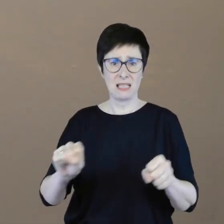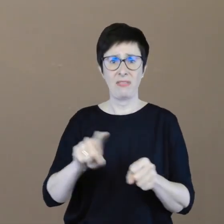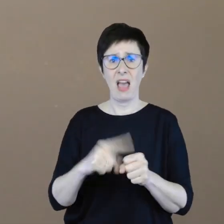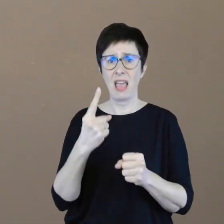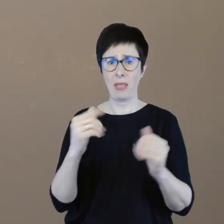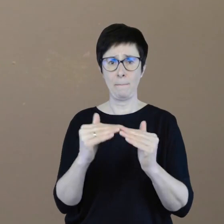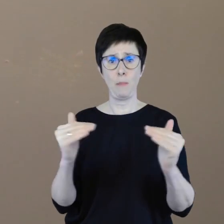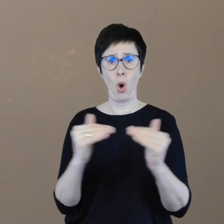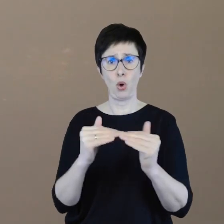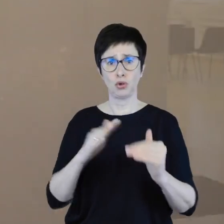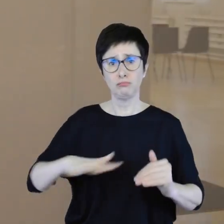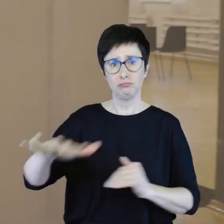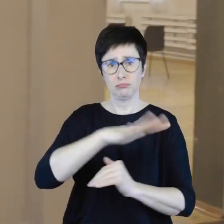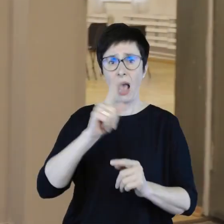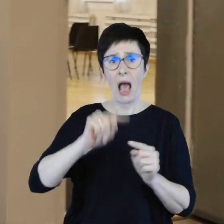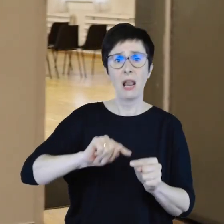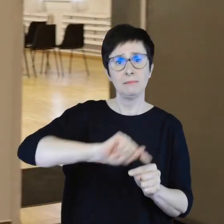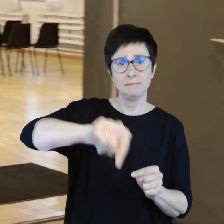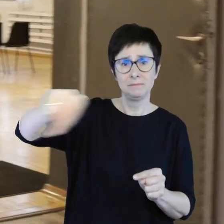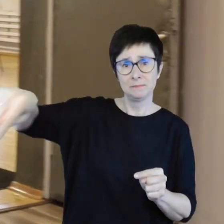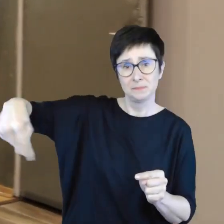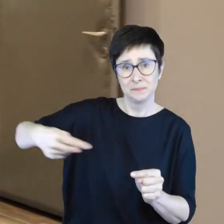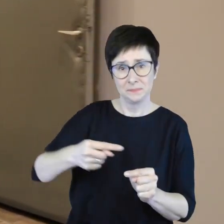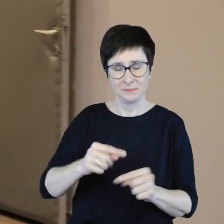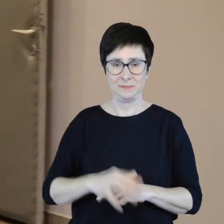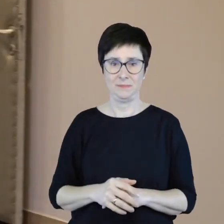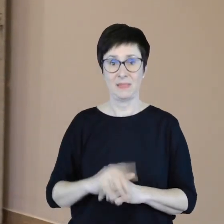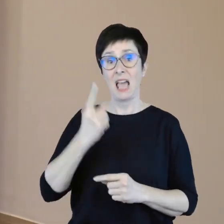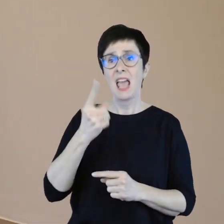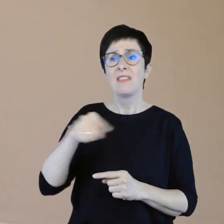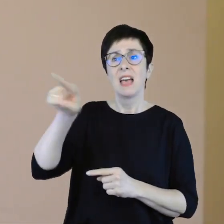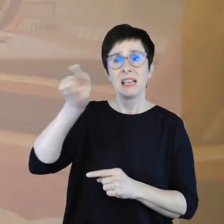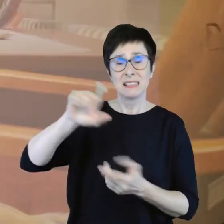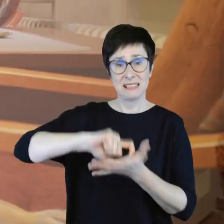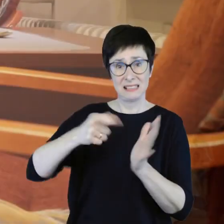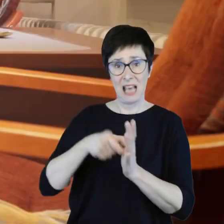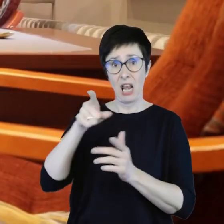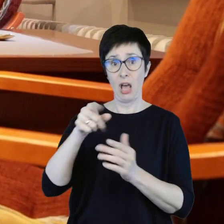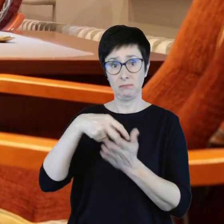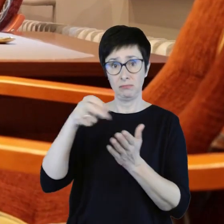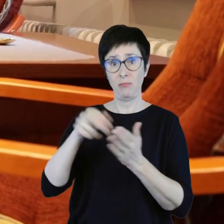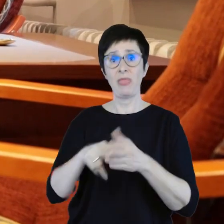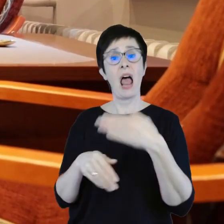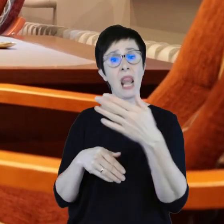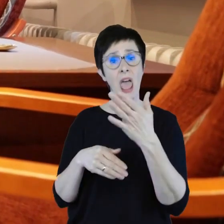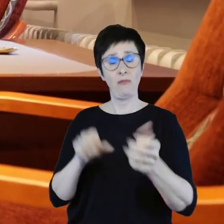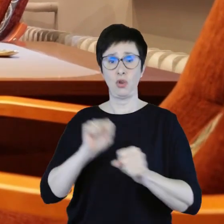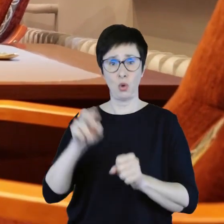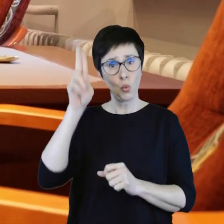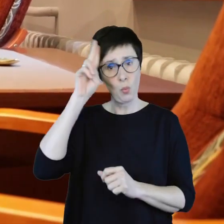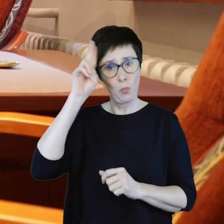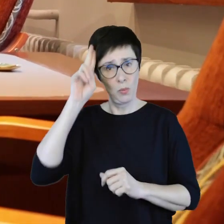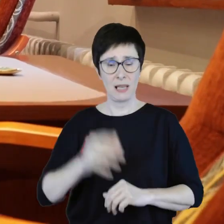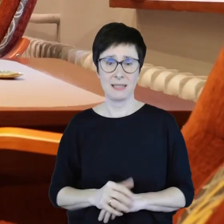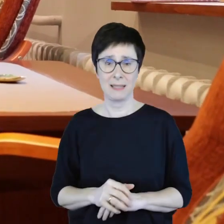się tu na jednym poziomie w układzie przechodnim. Z jednej z sal edukacyjnych, kierując się w lewo, dostaniemy się do